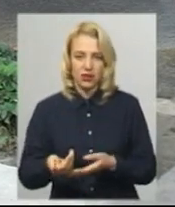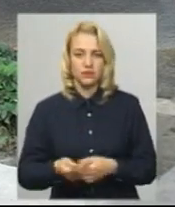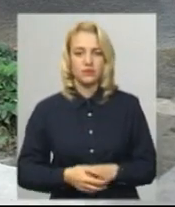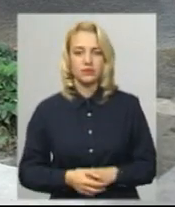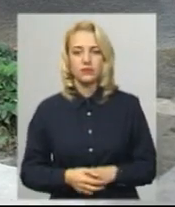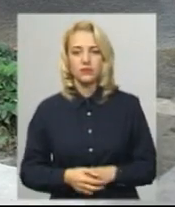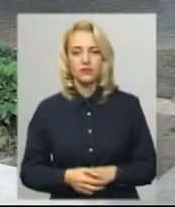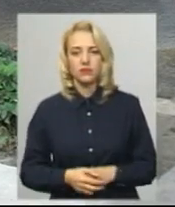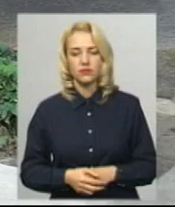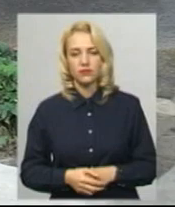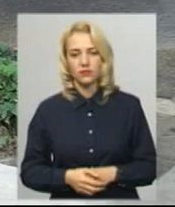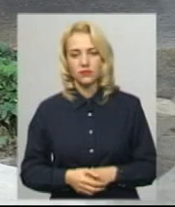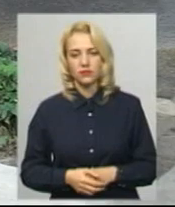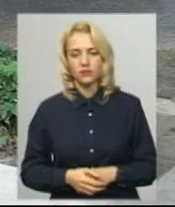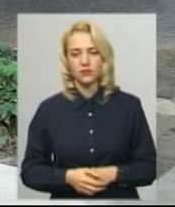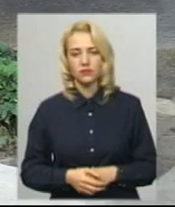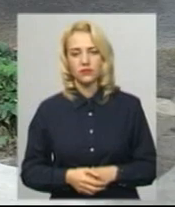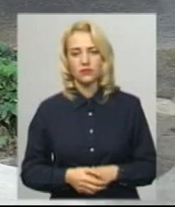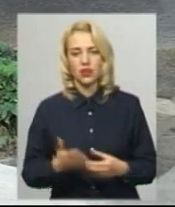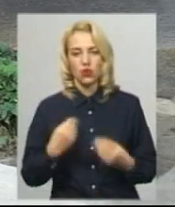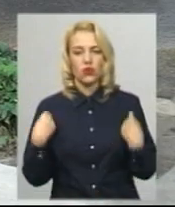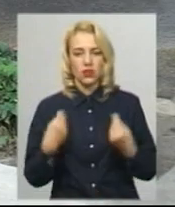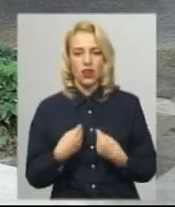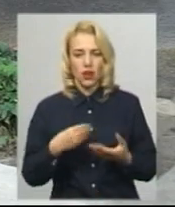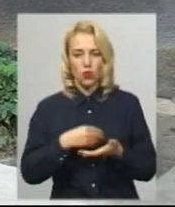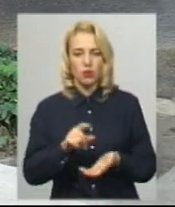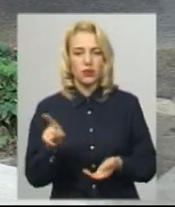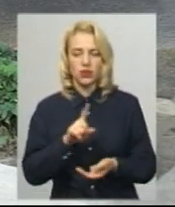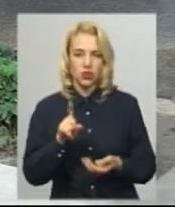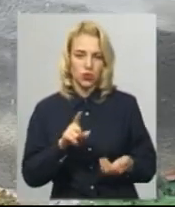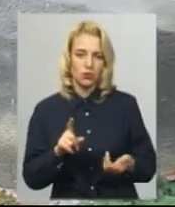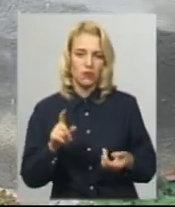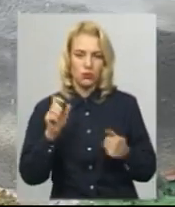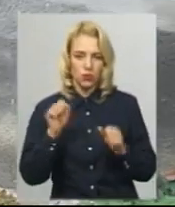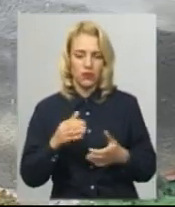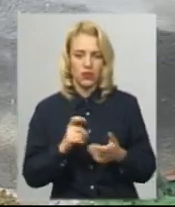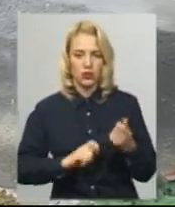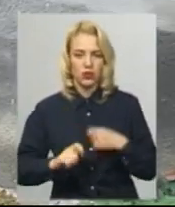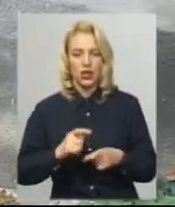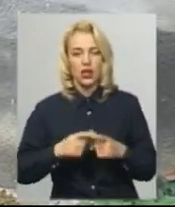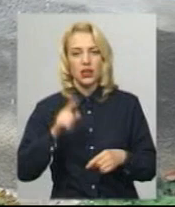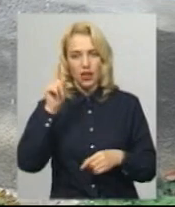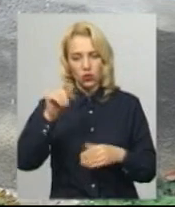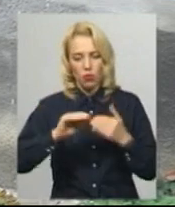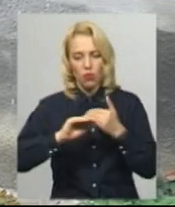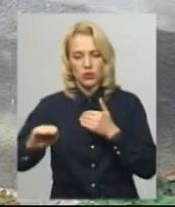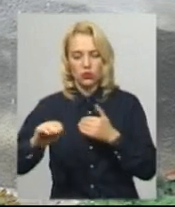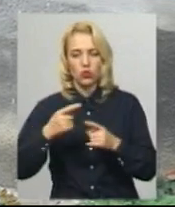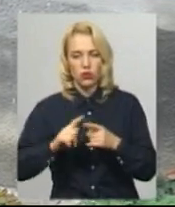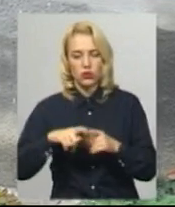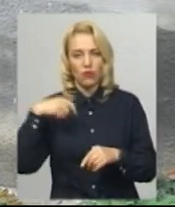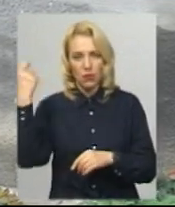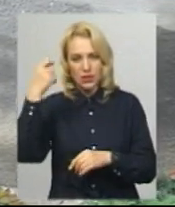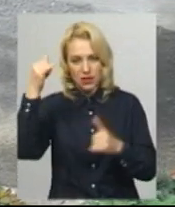і якась лаха купити, щоб мати що вдягнутися. На тому пасовіську випасаємо корови, от на тому